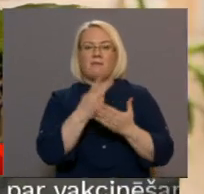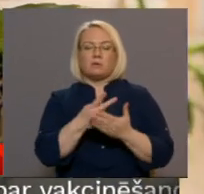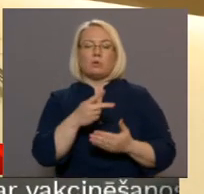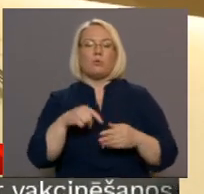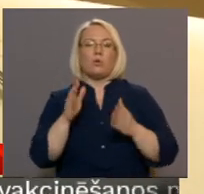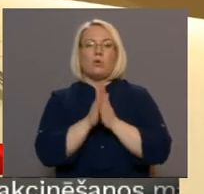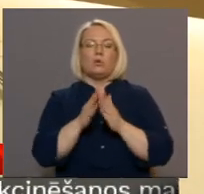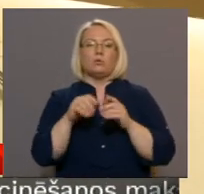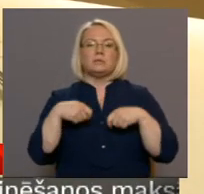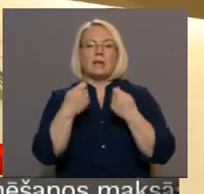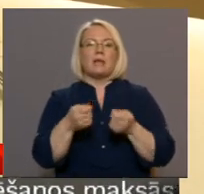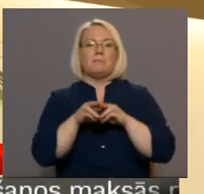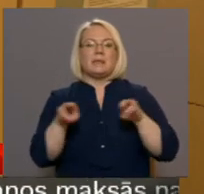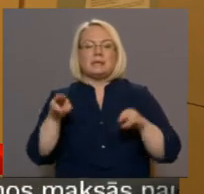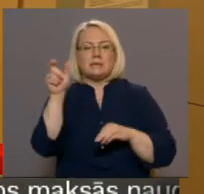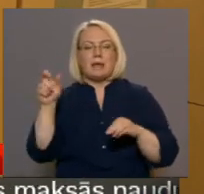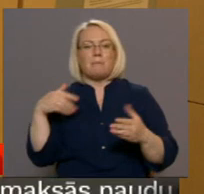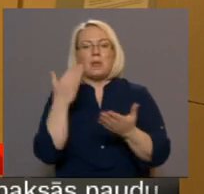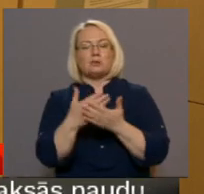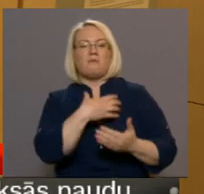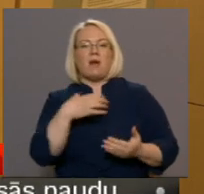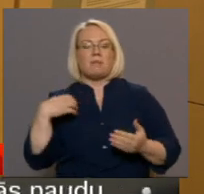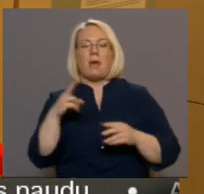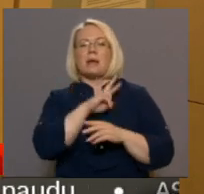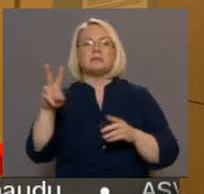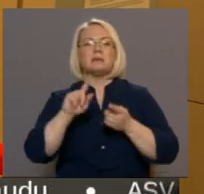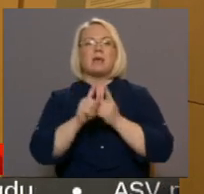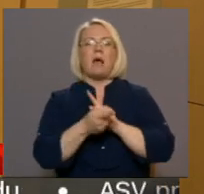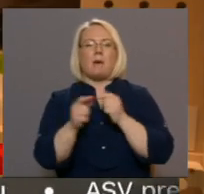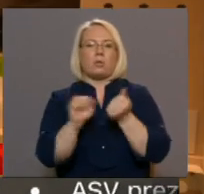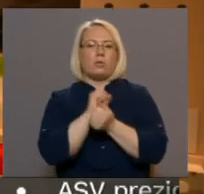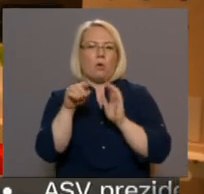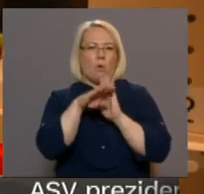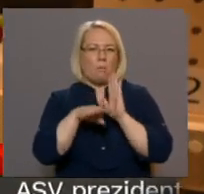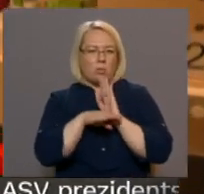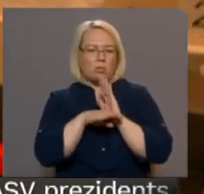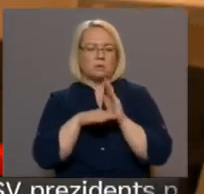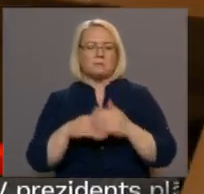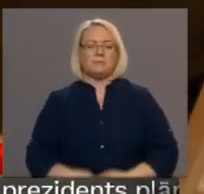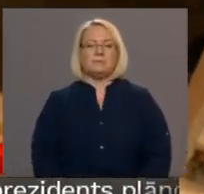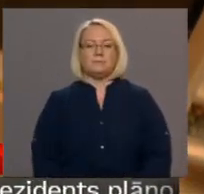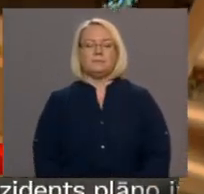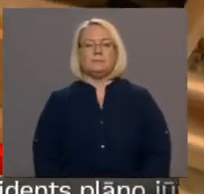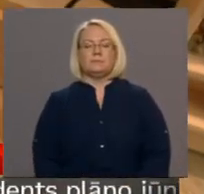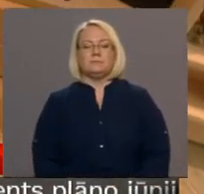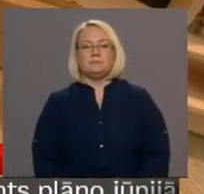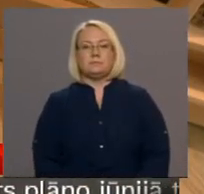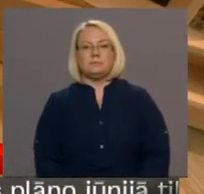ministriem sniegt priešlikums valdībai par to, kas būtu jāmaina normatīvajos aktos un procedūrās. Dāvids Frenerfelds, Latvijas televīzija.